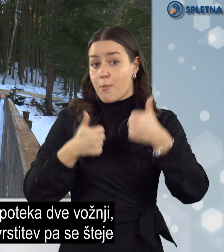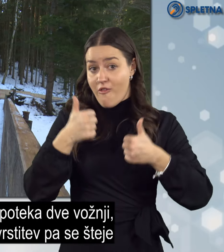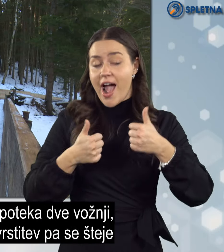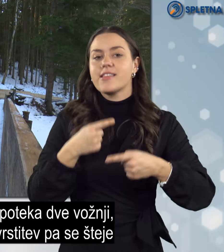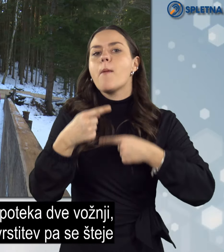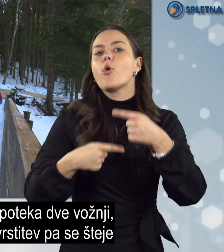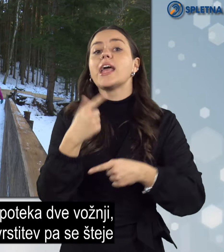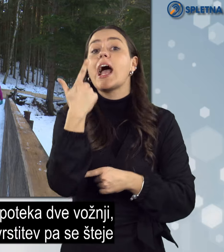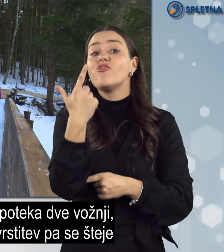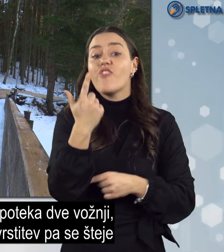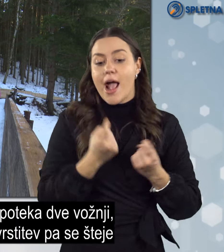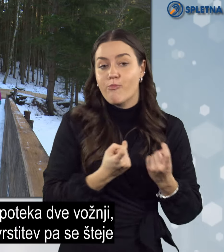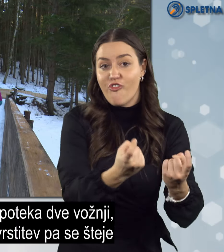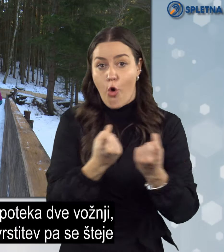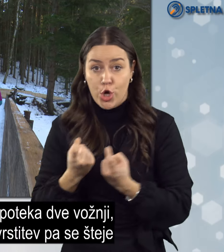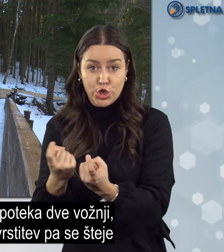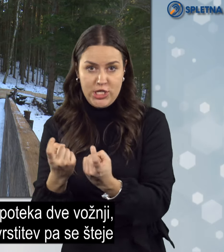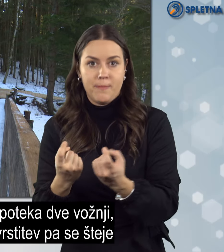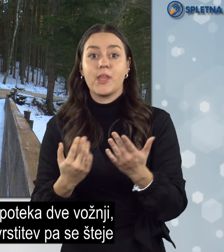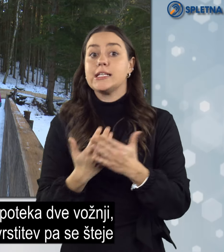Tekmovanje poteka dve vožnji.